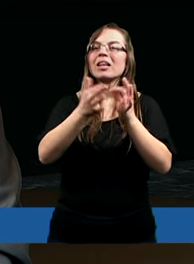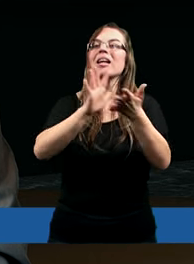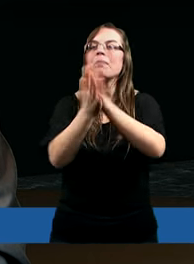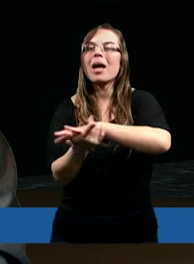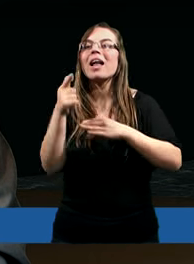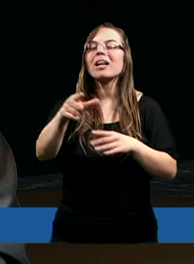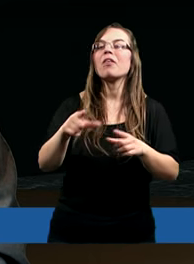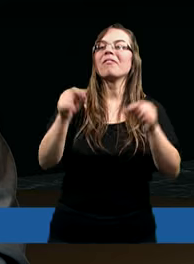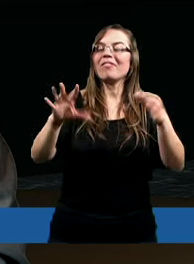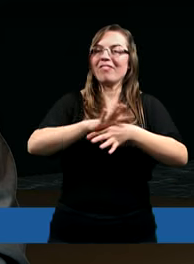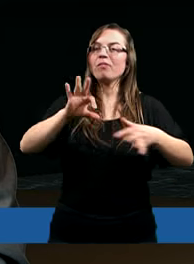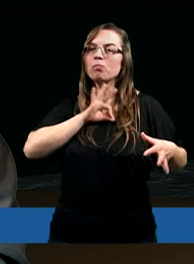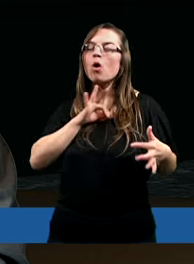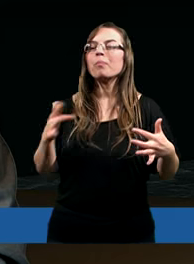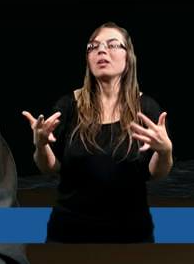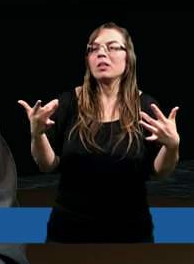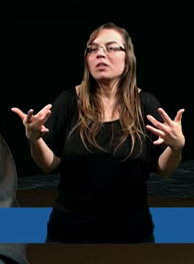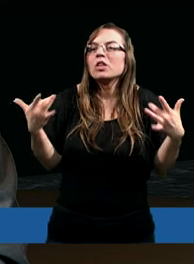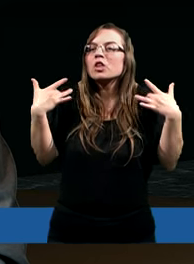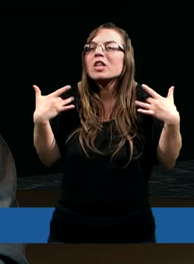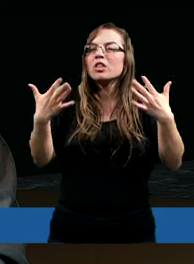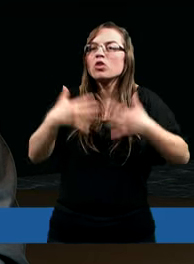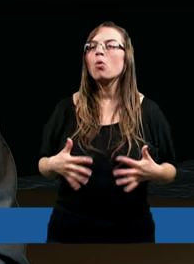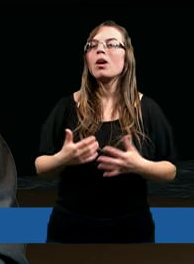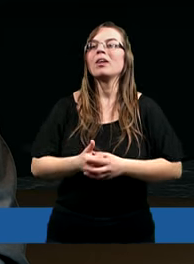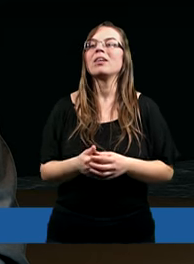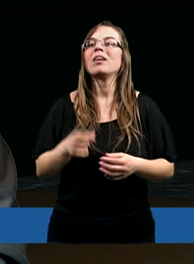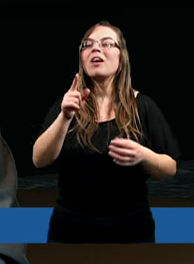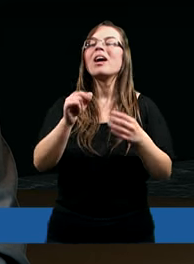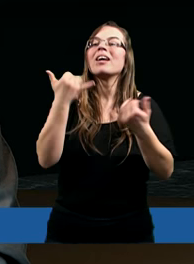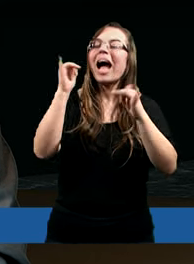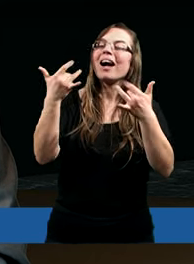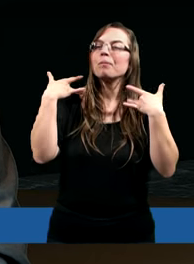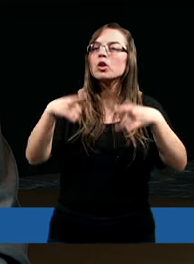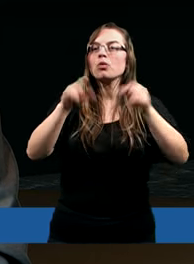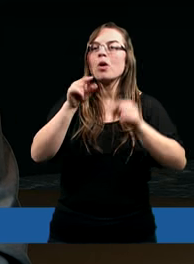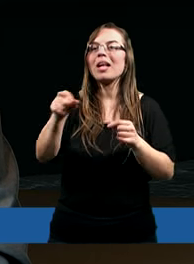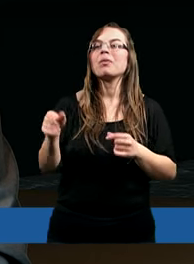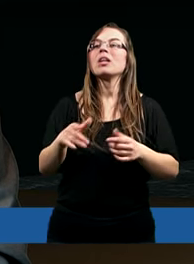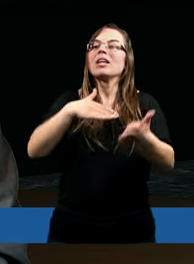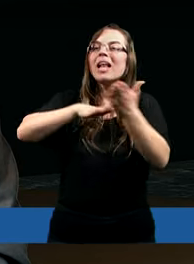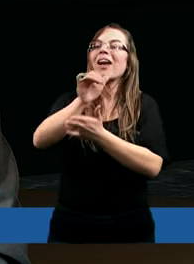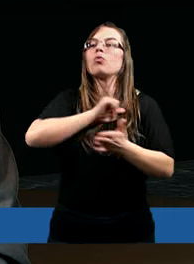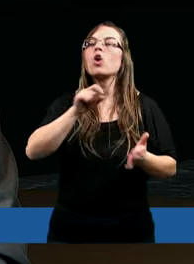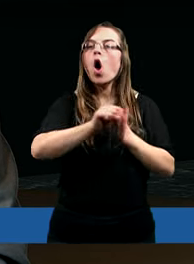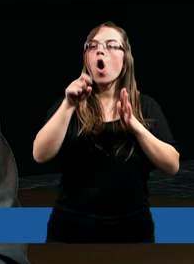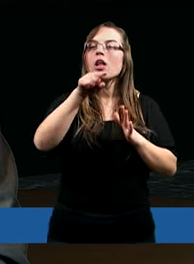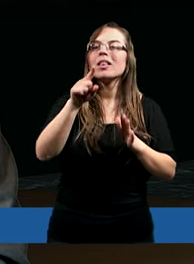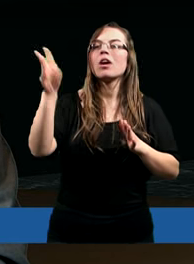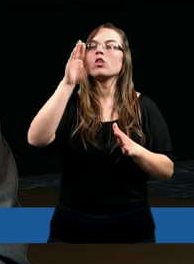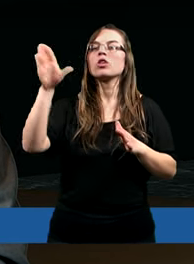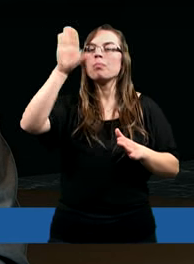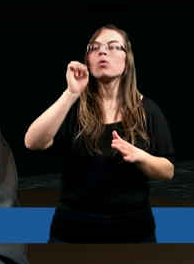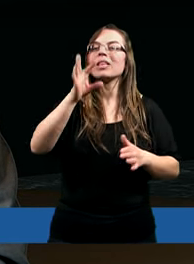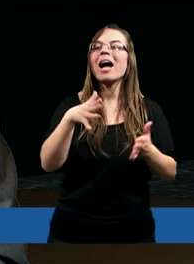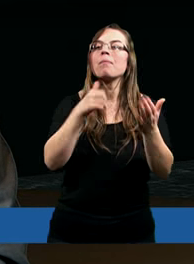kiedy zmiana zachodziła w moim sercu, w moim myśle i w moim postępowaniu i w życiu zaczęło się od tego, że to